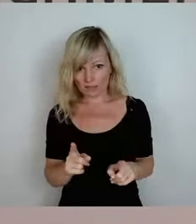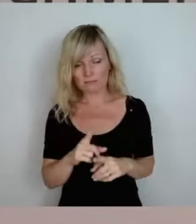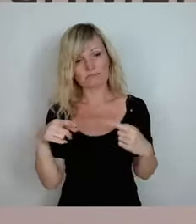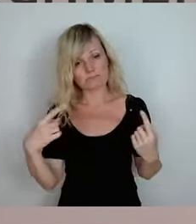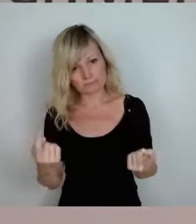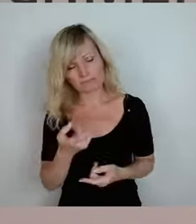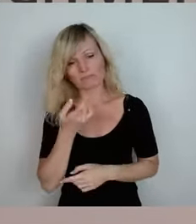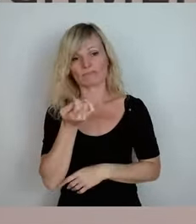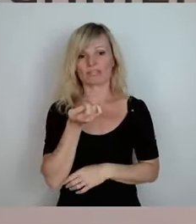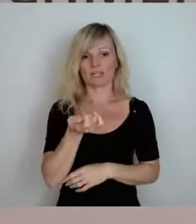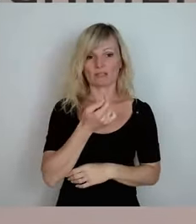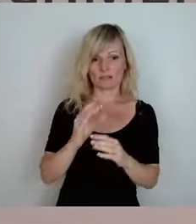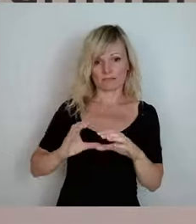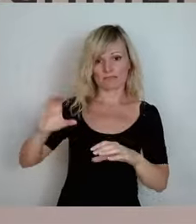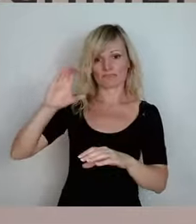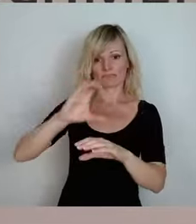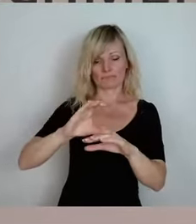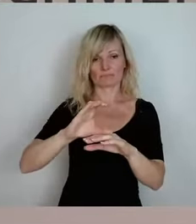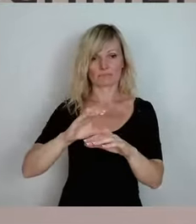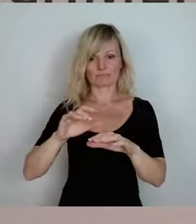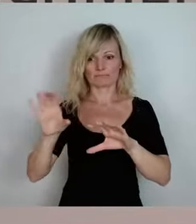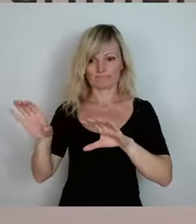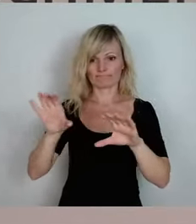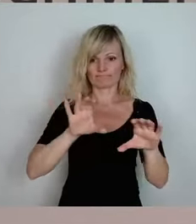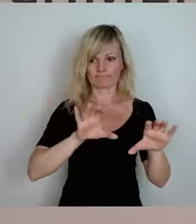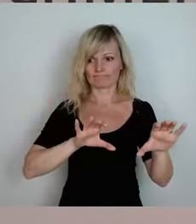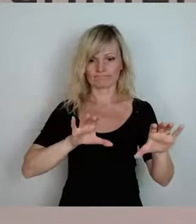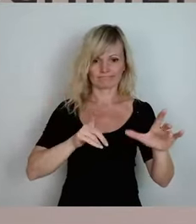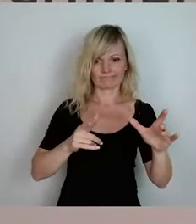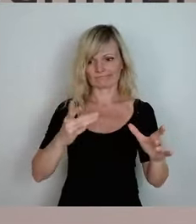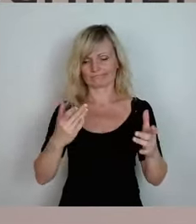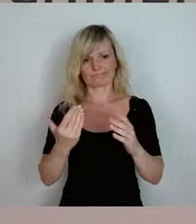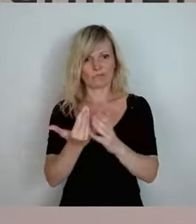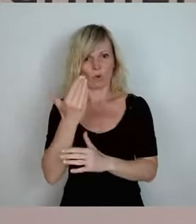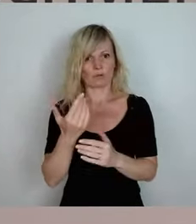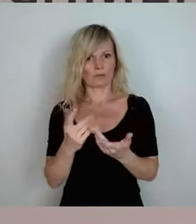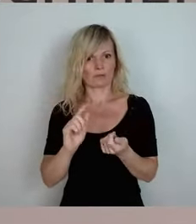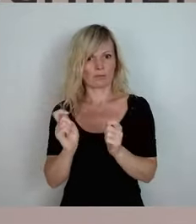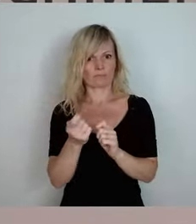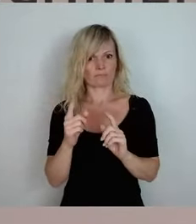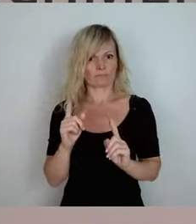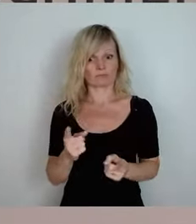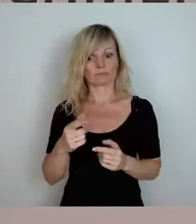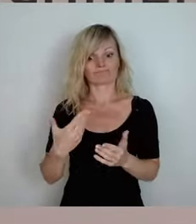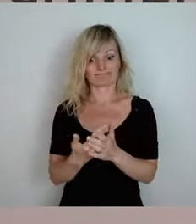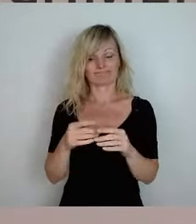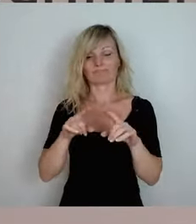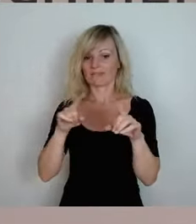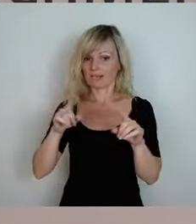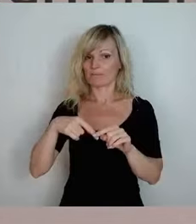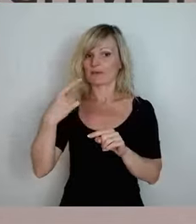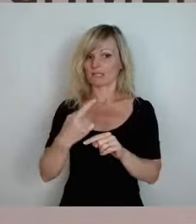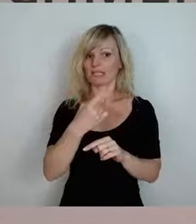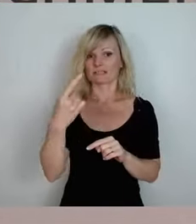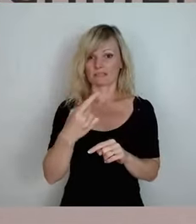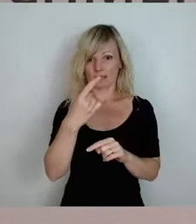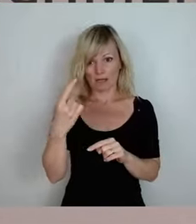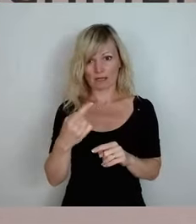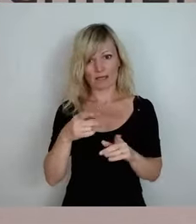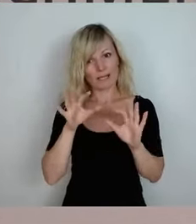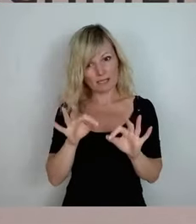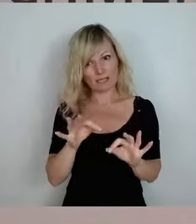da drauflegen. Und das wird auch ein Thema sein für die nächsten Jahre. Sehr genau abgeschätzt,